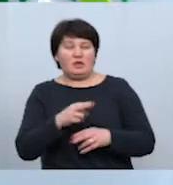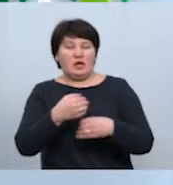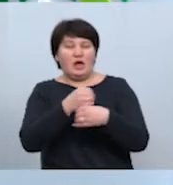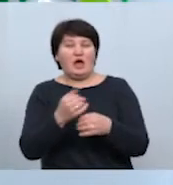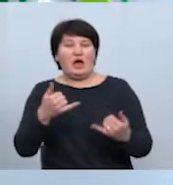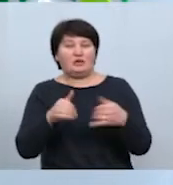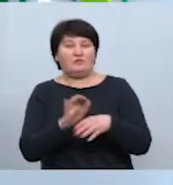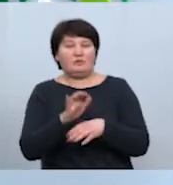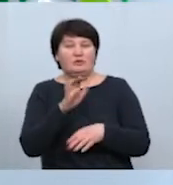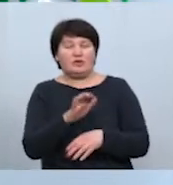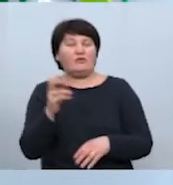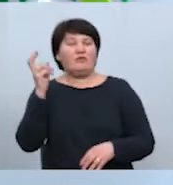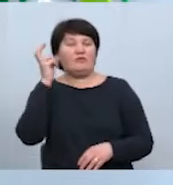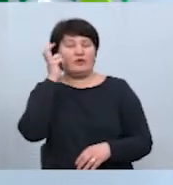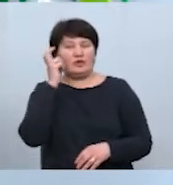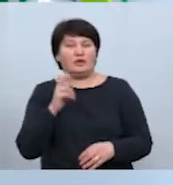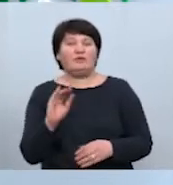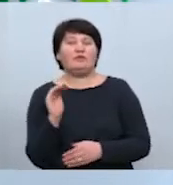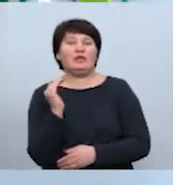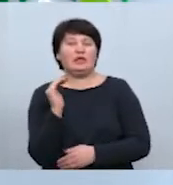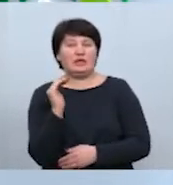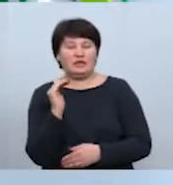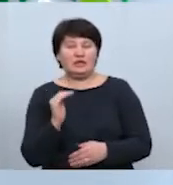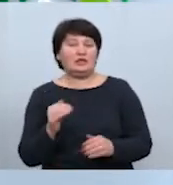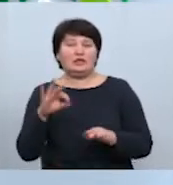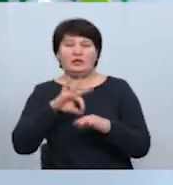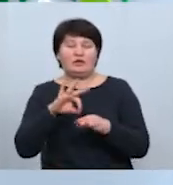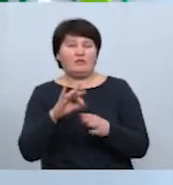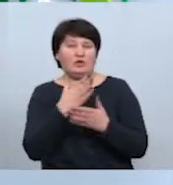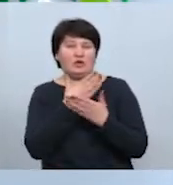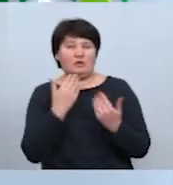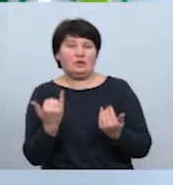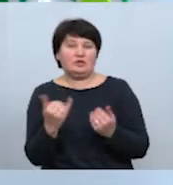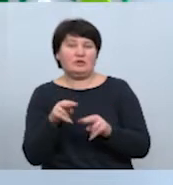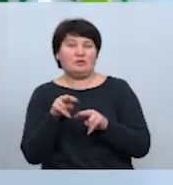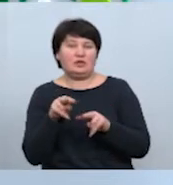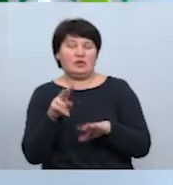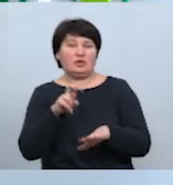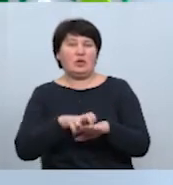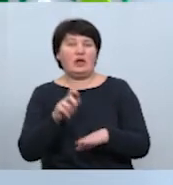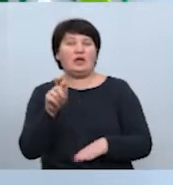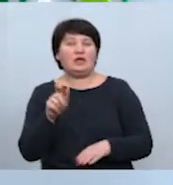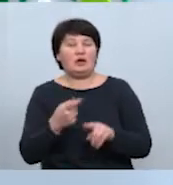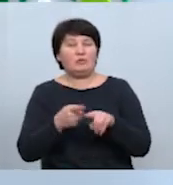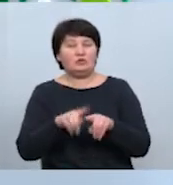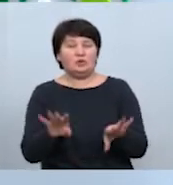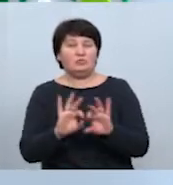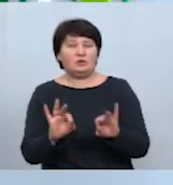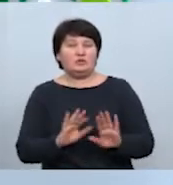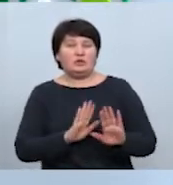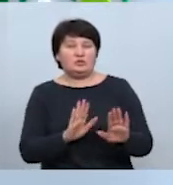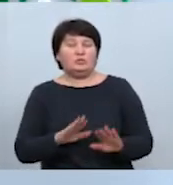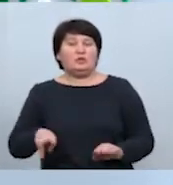громадського здоров'я у Києві. Дитина ж у знак захворювань немає і перебуває під наглядом лікарів. Про це розповів заступник директора